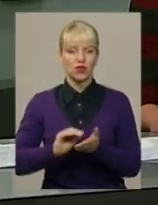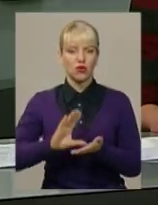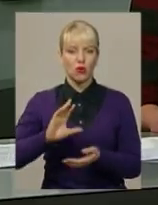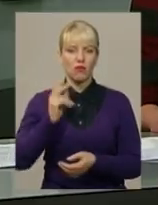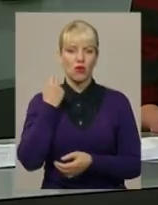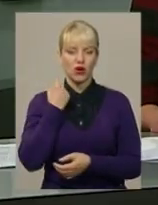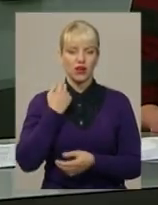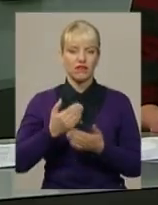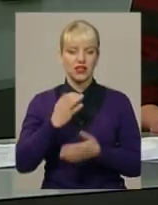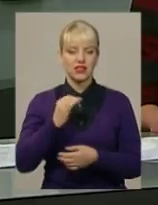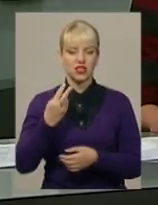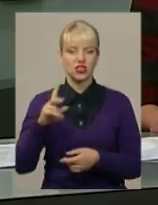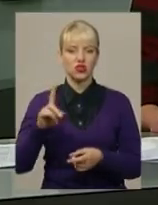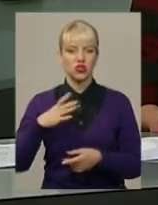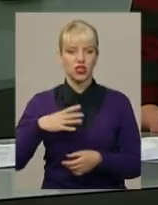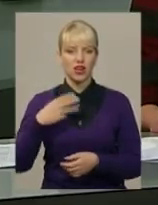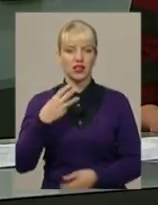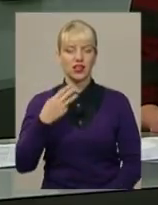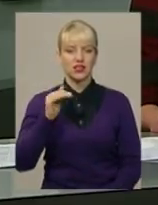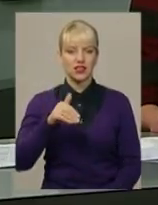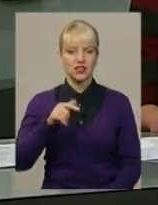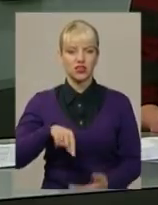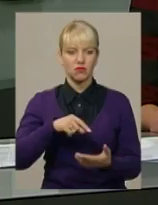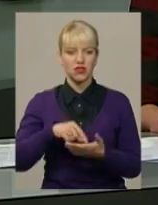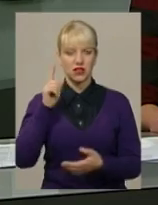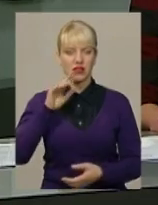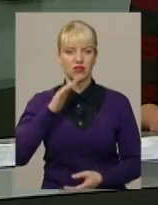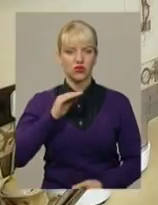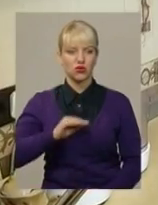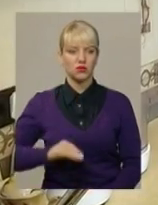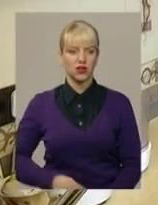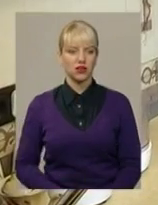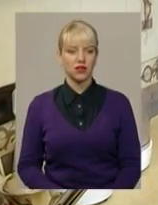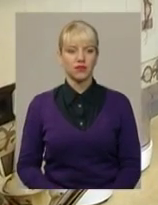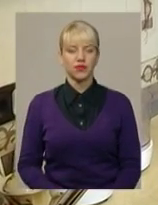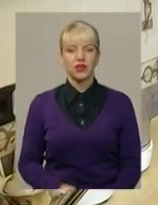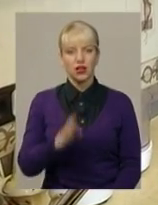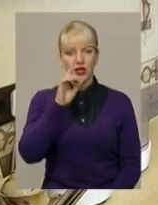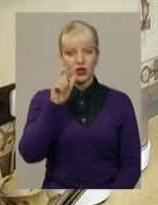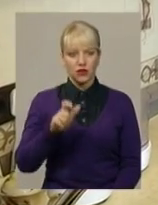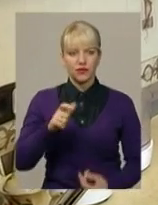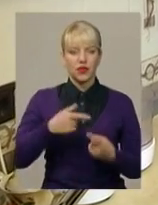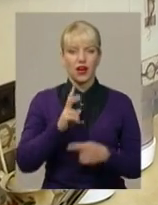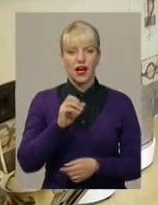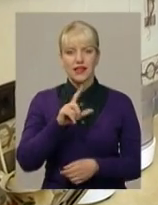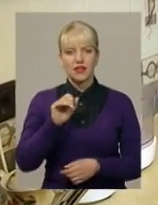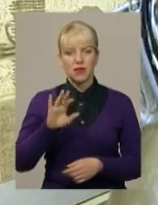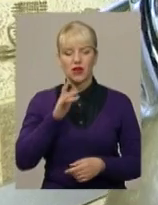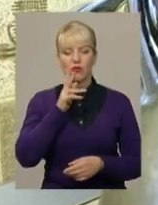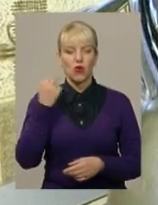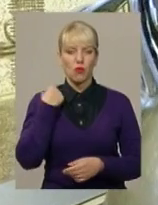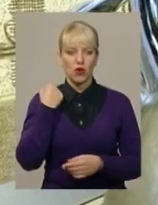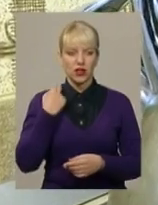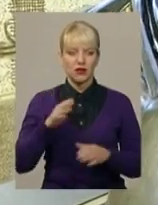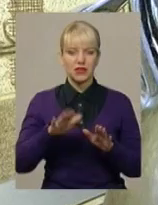Що чекає на 30 тисячне місто, знає Світлана Русіна. Житель Славути Анатолій Казіміров про борги місцевих